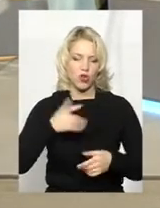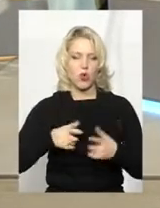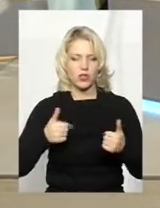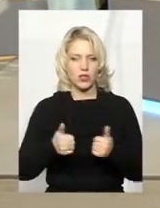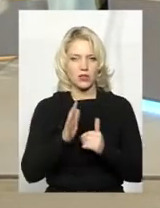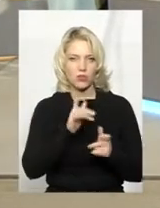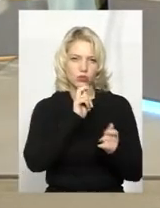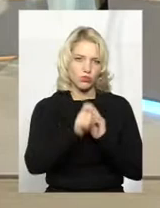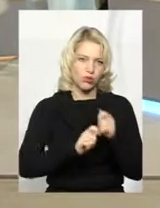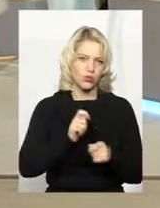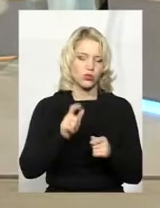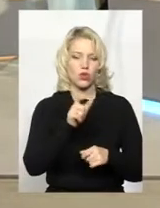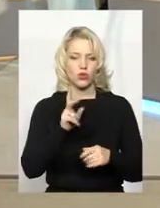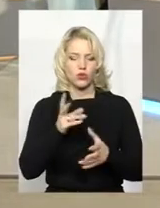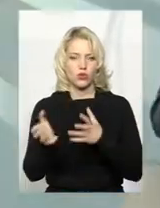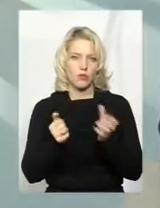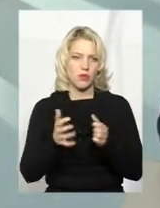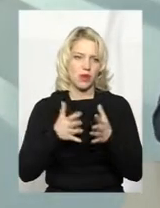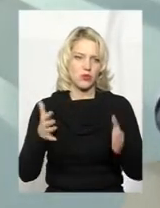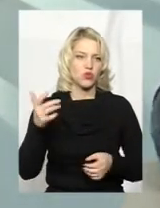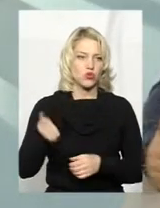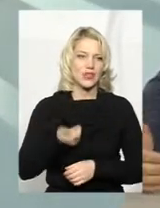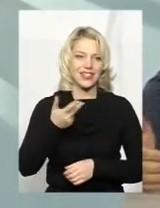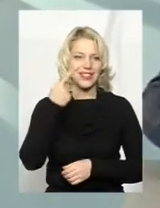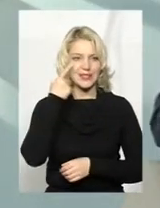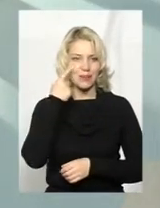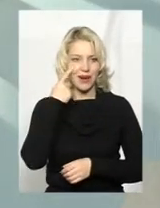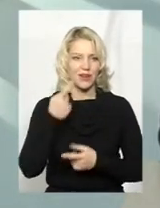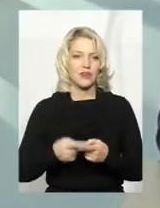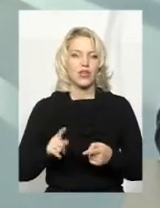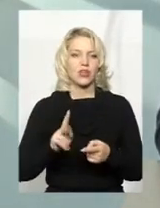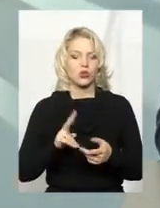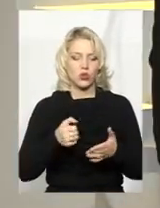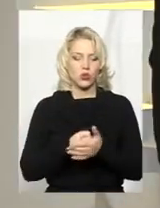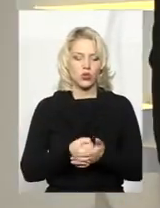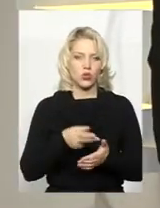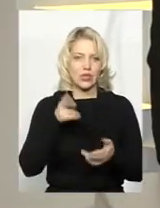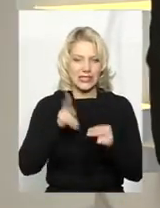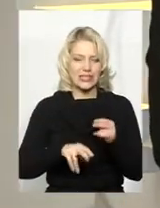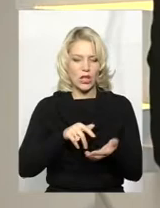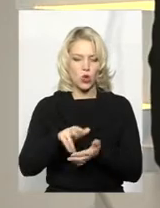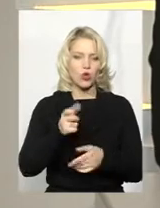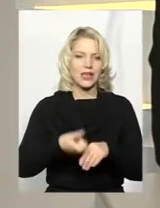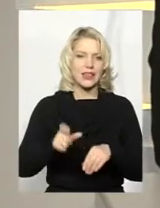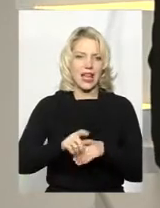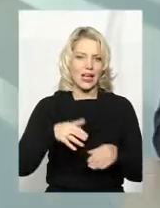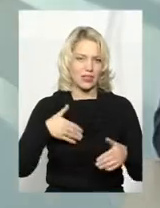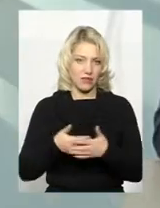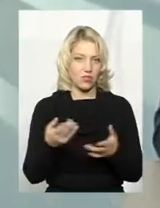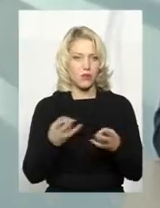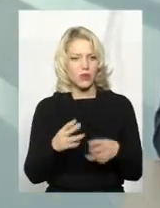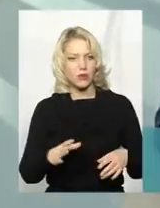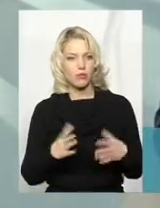подарунки людям, які набирають найбільшу кількість балів, доходять до кінця. Найактивніші. Найактивніші, так. Тобто, має бути якесь